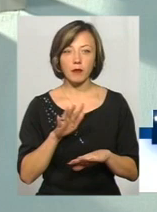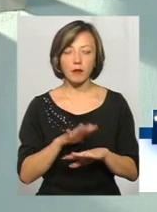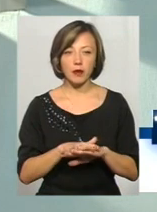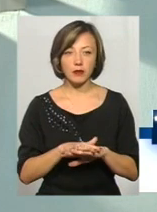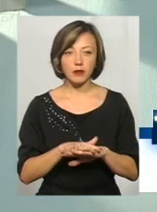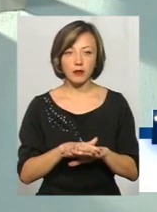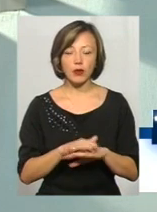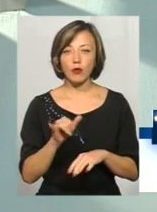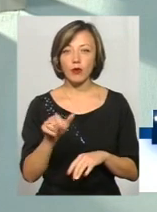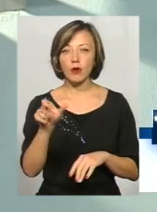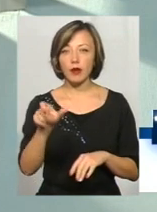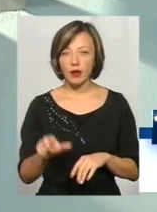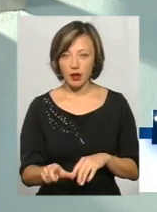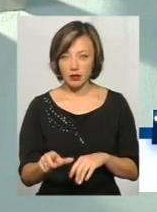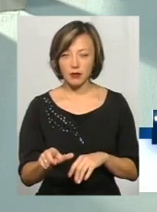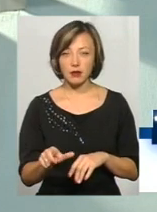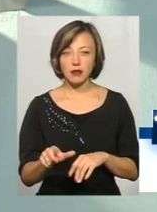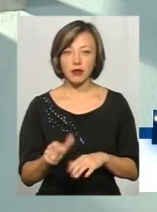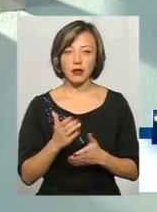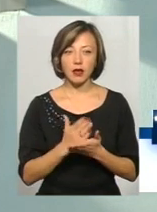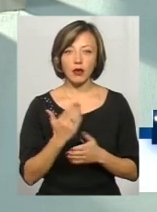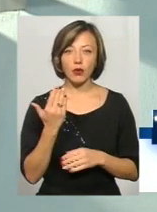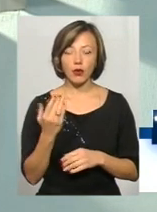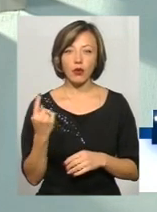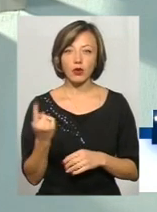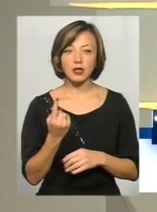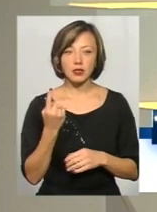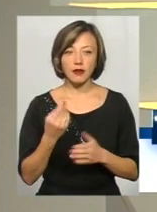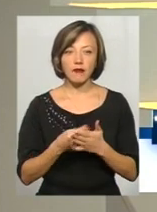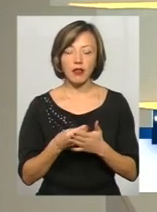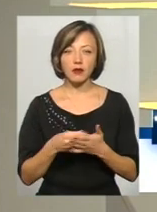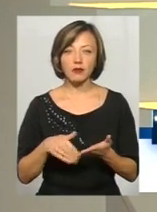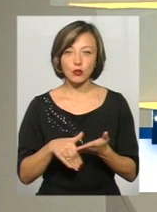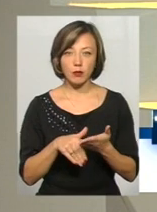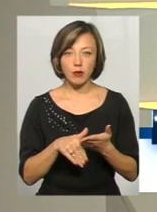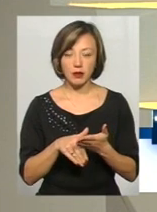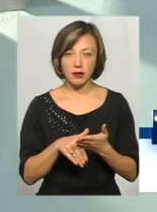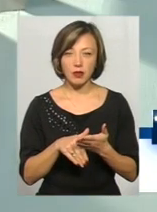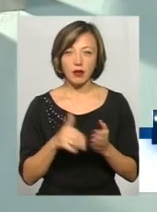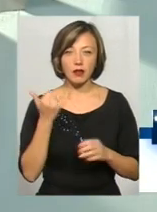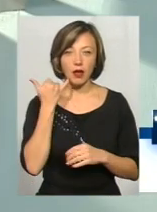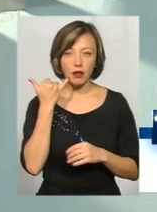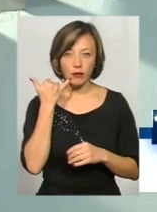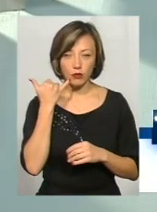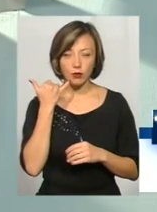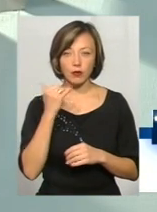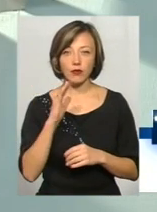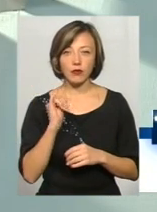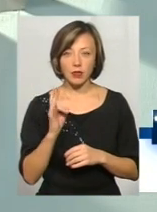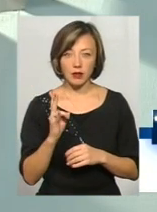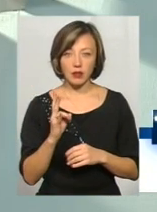в клієнта банку, є його один із фінансових інструментів. За допомогою фінансового телефону він